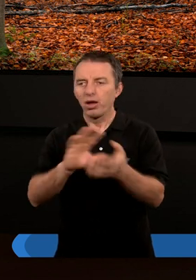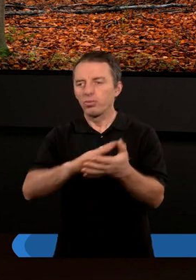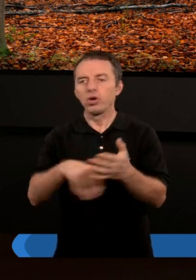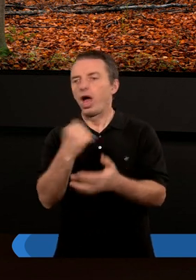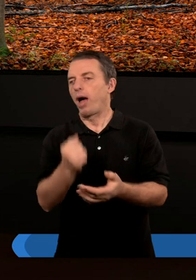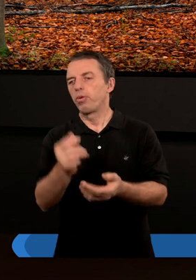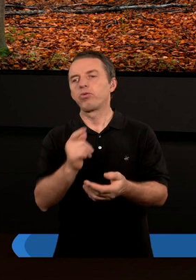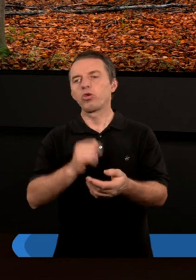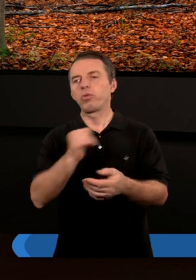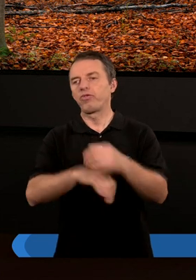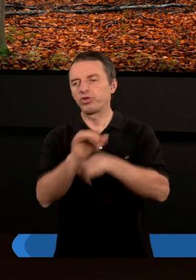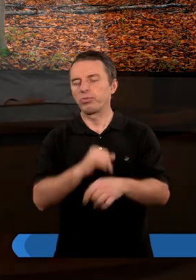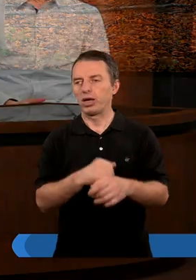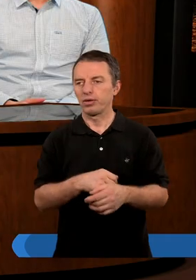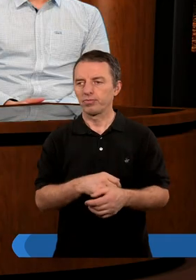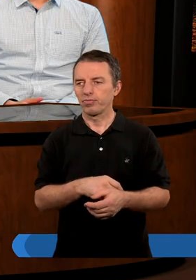mówi nam Paweł w tym rozdziale?